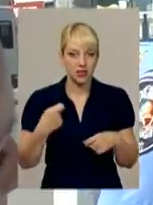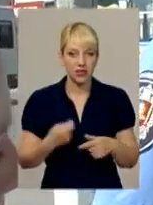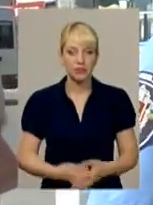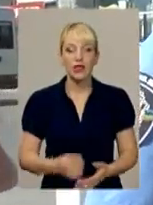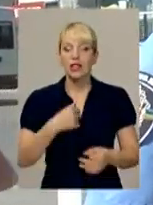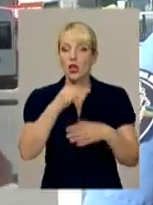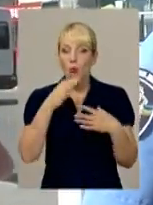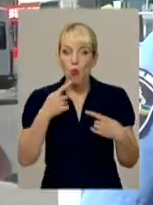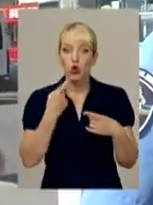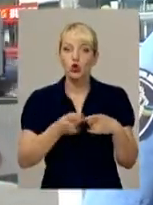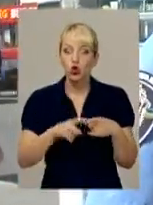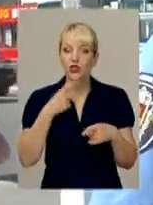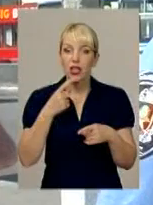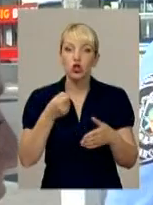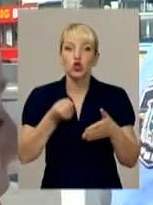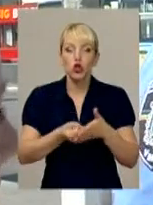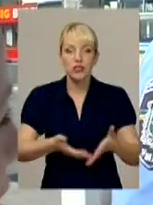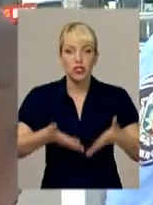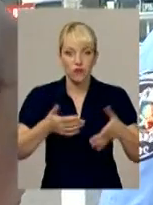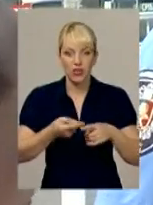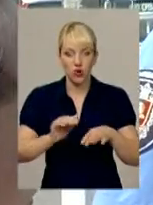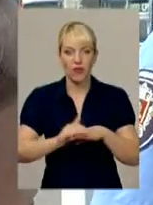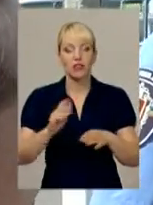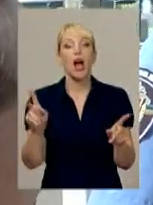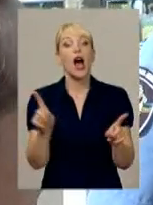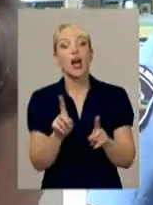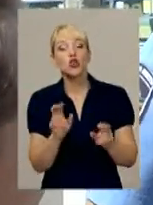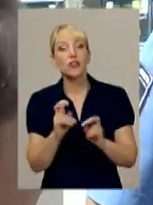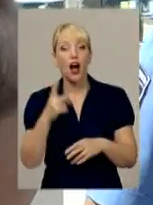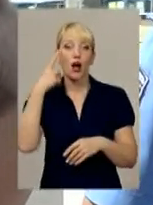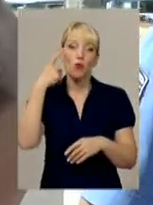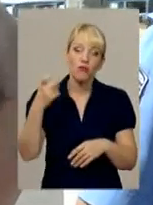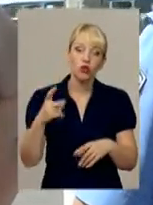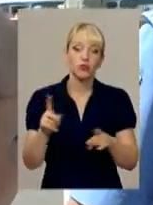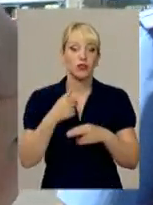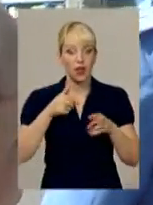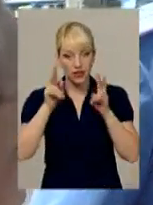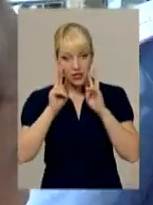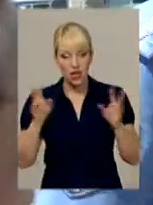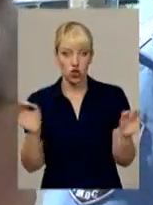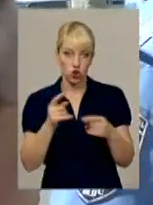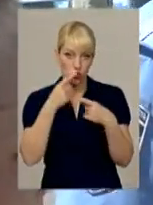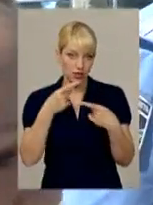ставлення. А як надійшло повідомлення, що до чого? Я не знаю, не можу.